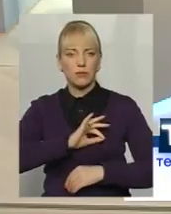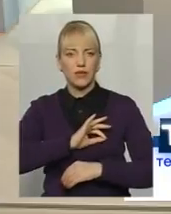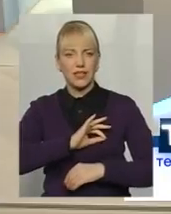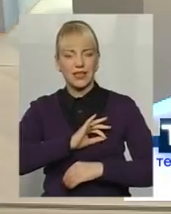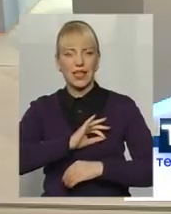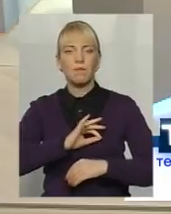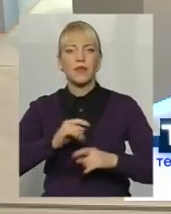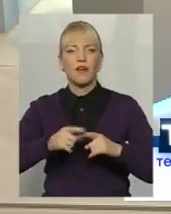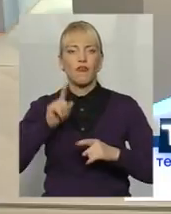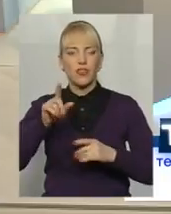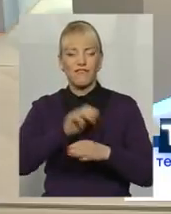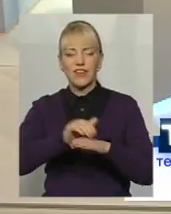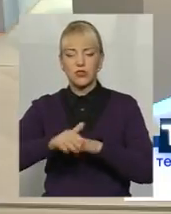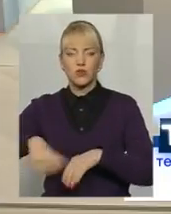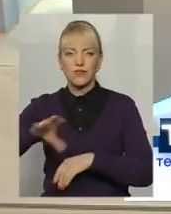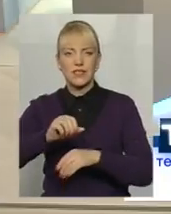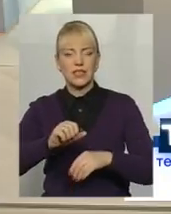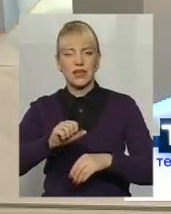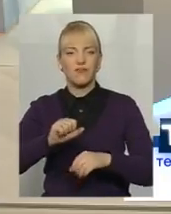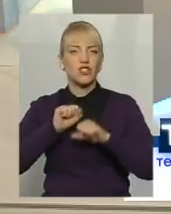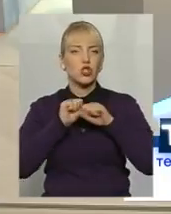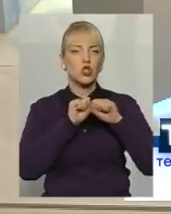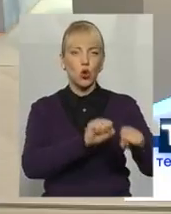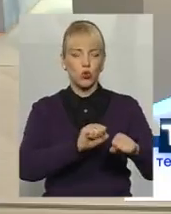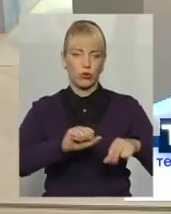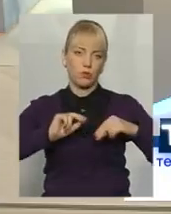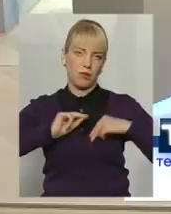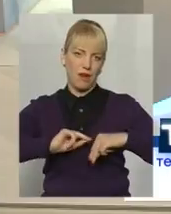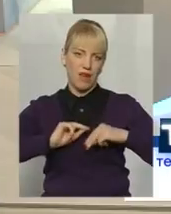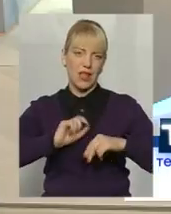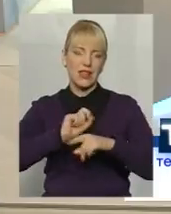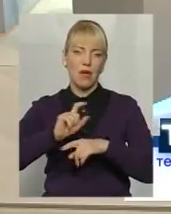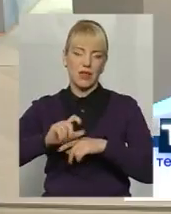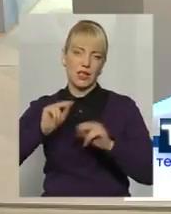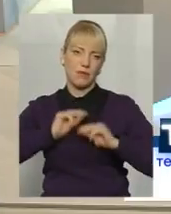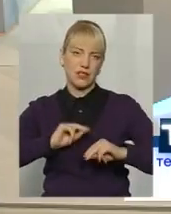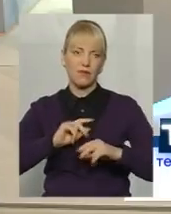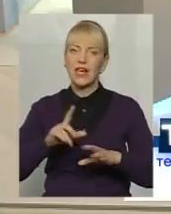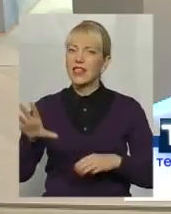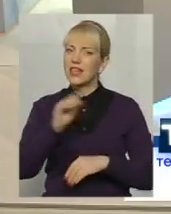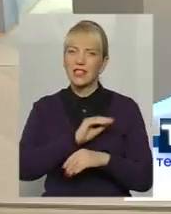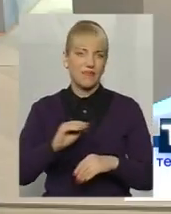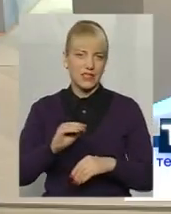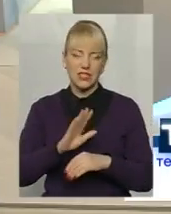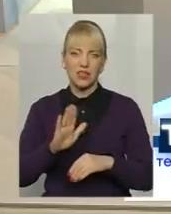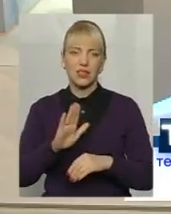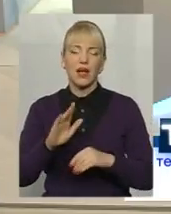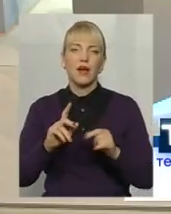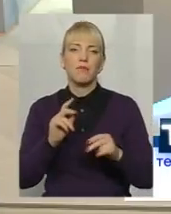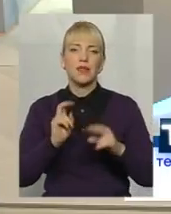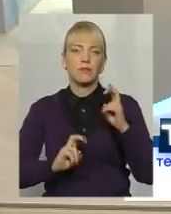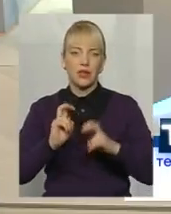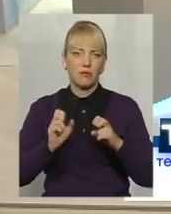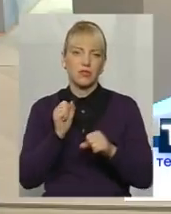відстоюють всі права найманих працівників. не на всіх підприємствах. і не на всіх вони діють, і представники